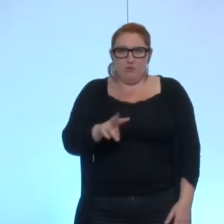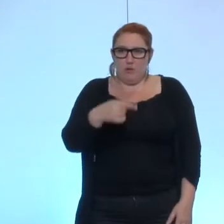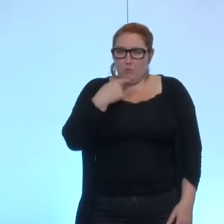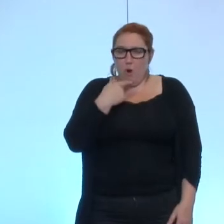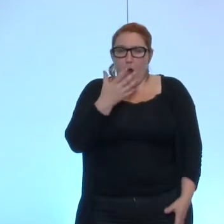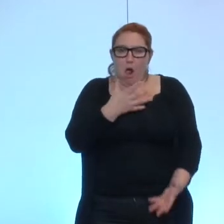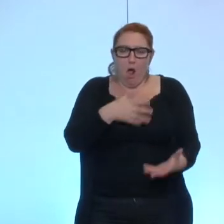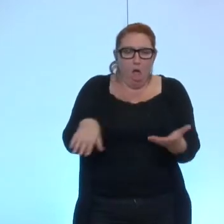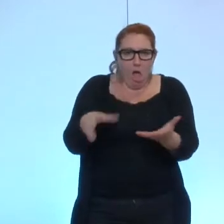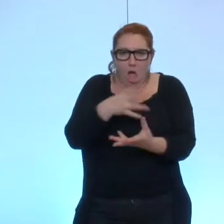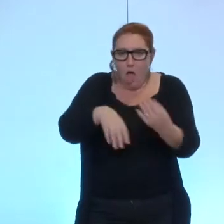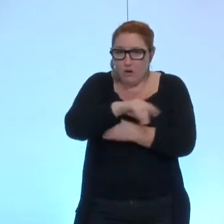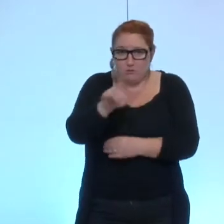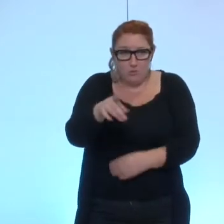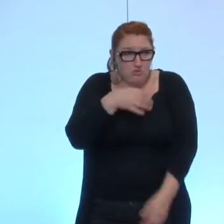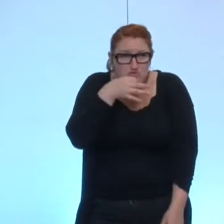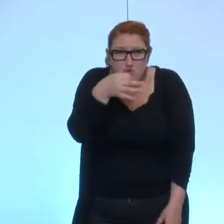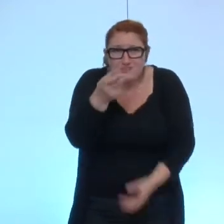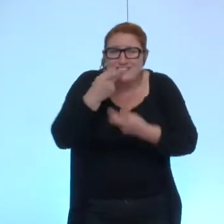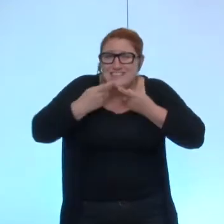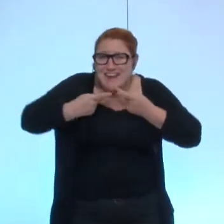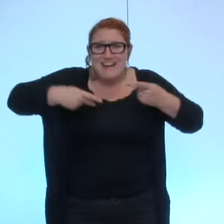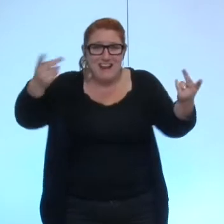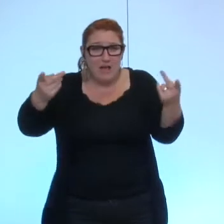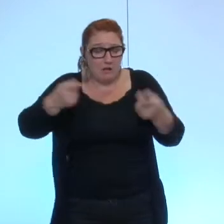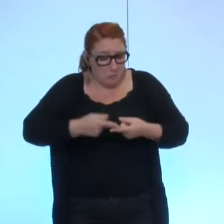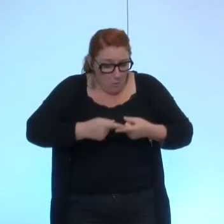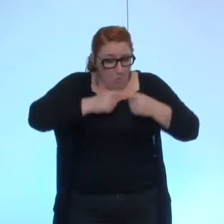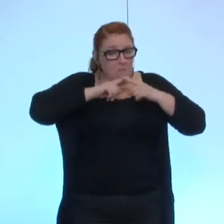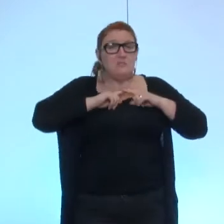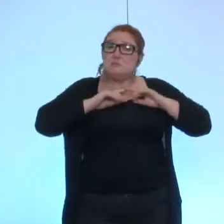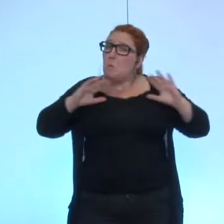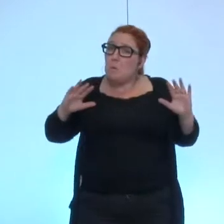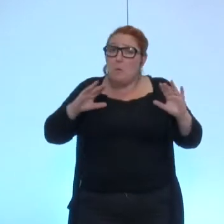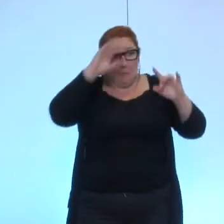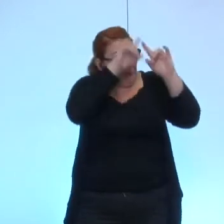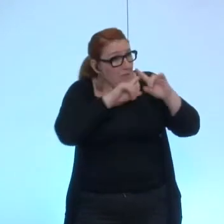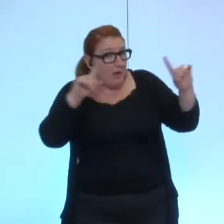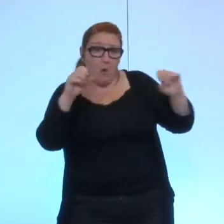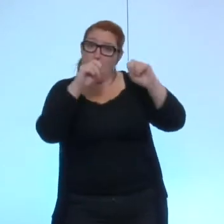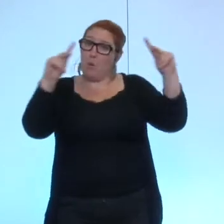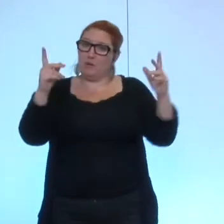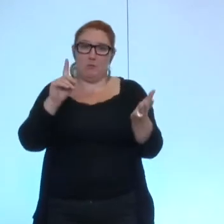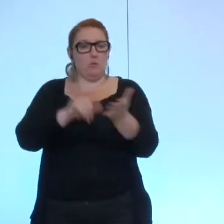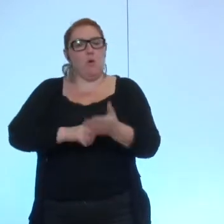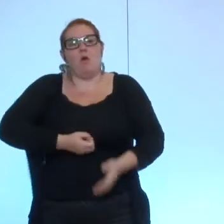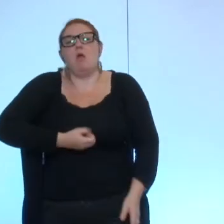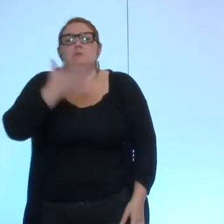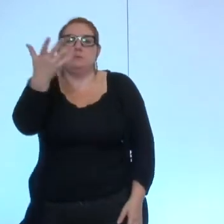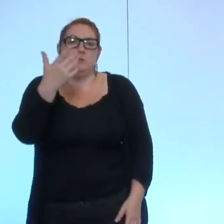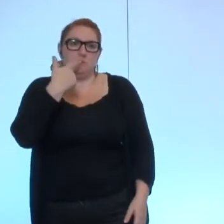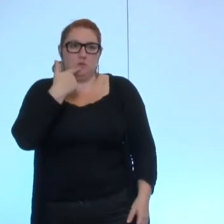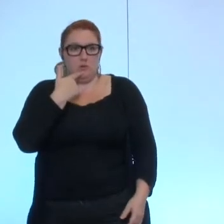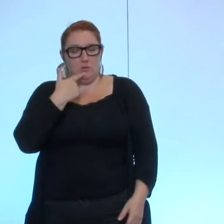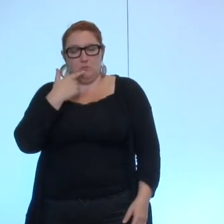clairement et c'est notre conviction que vous ne la partagiez pas c'est une chose mais nous avons le droit de l'exprimer et nous attendons